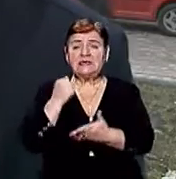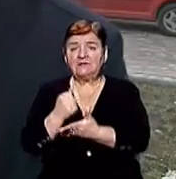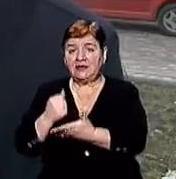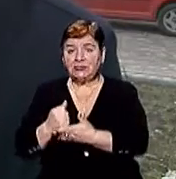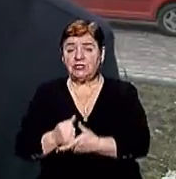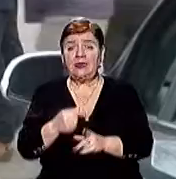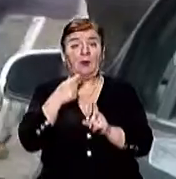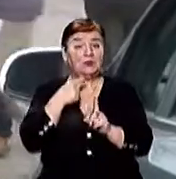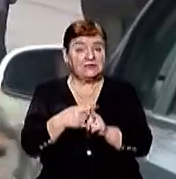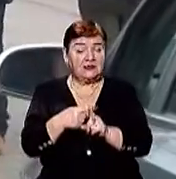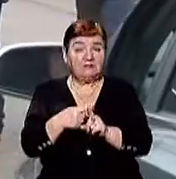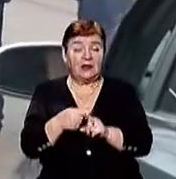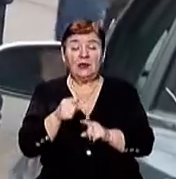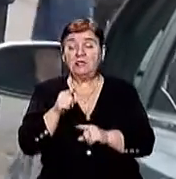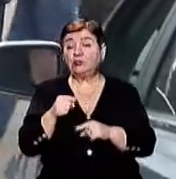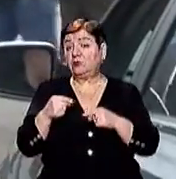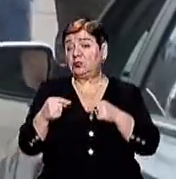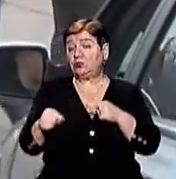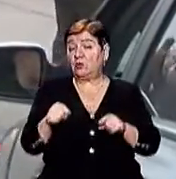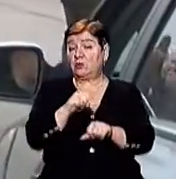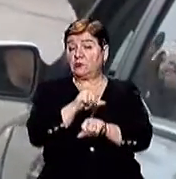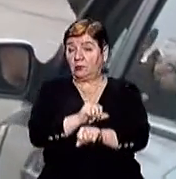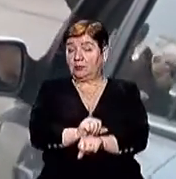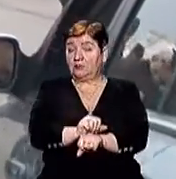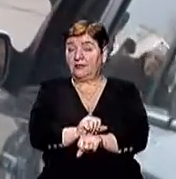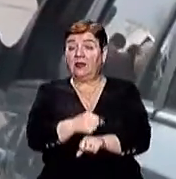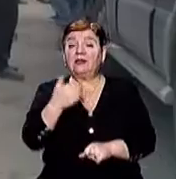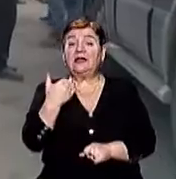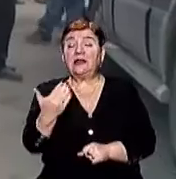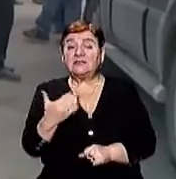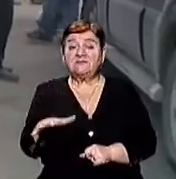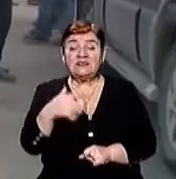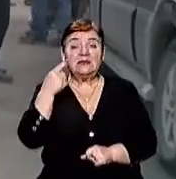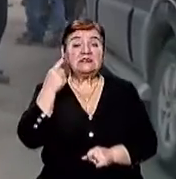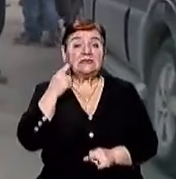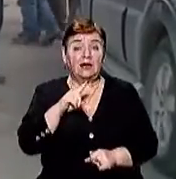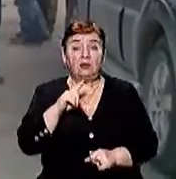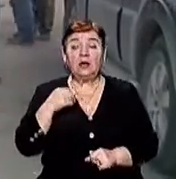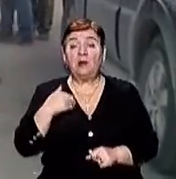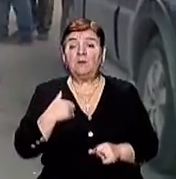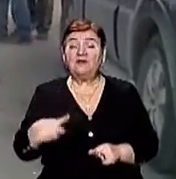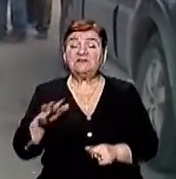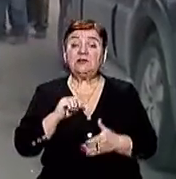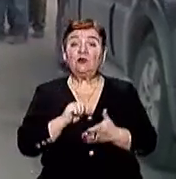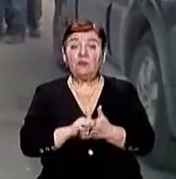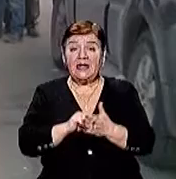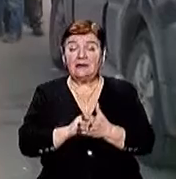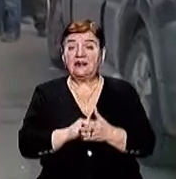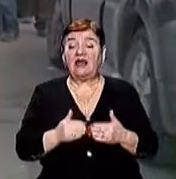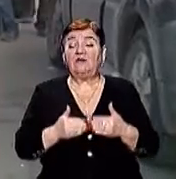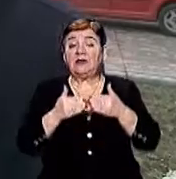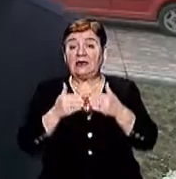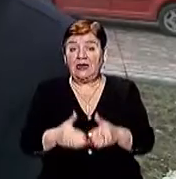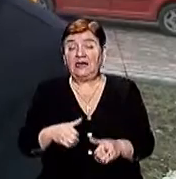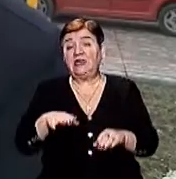Але ні з того, ні з цього затормозили Про нас усі знають, губернатор, ми відправили всюди документи Чекаємо рішення в